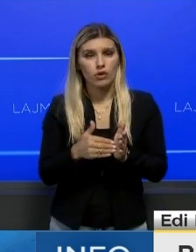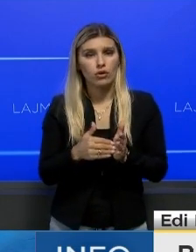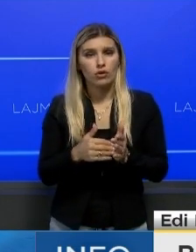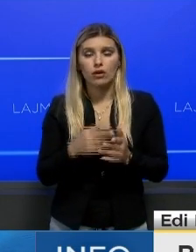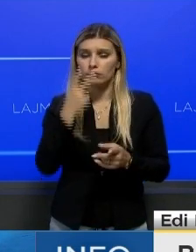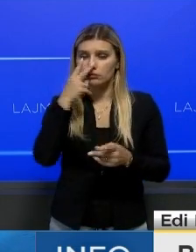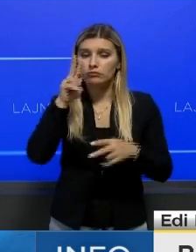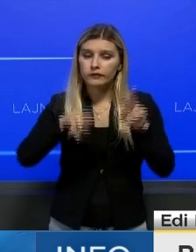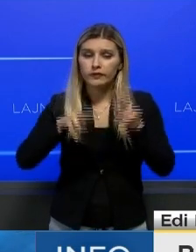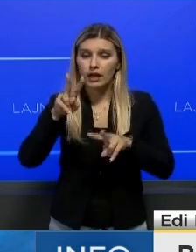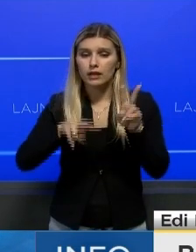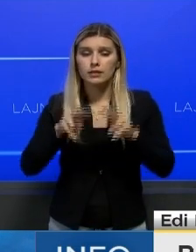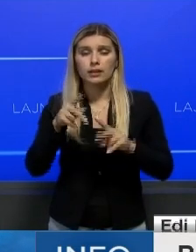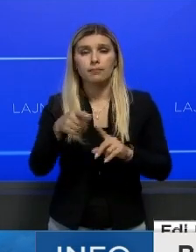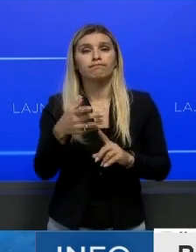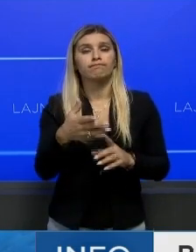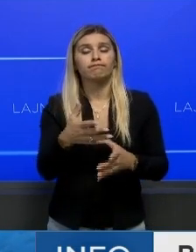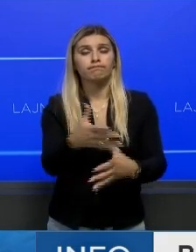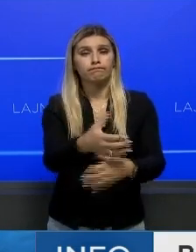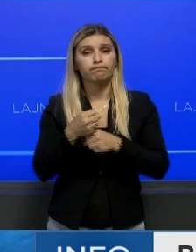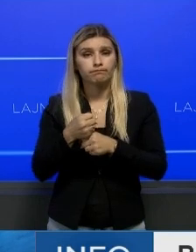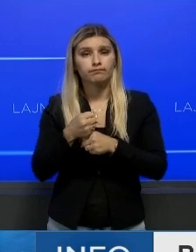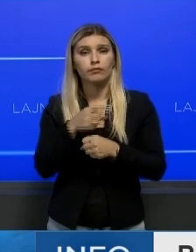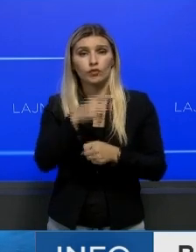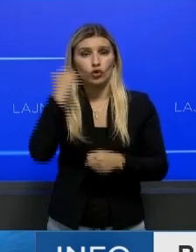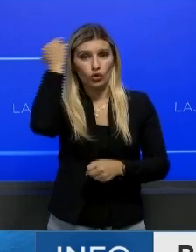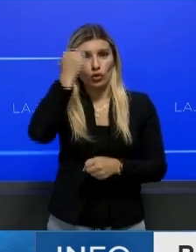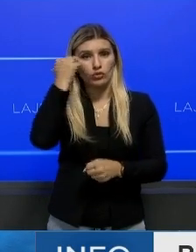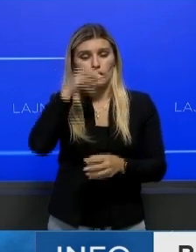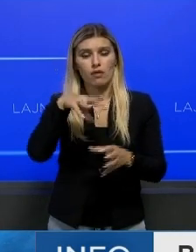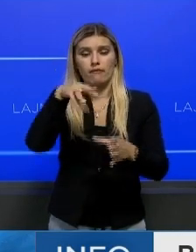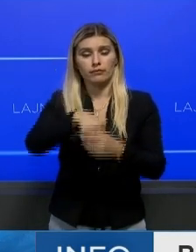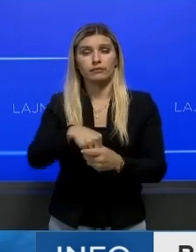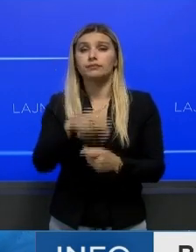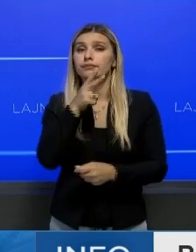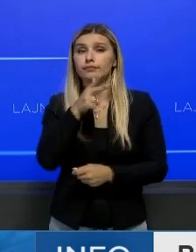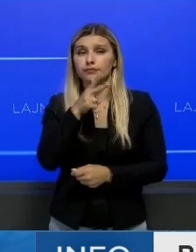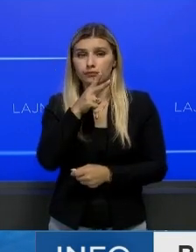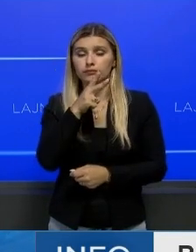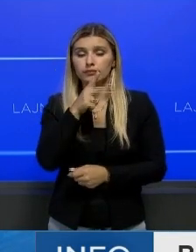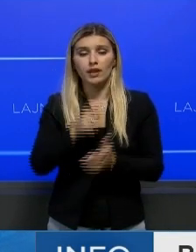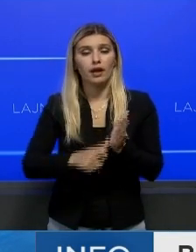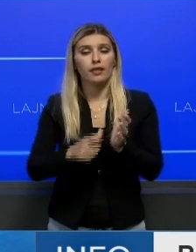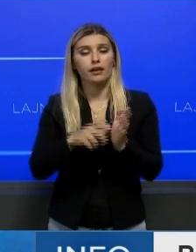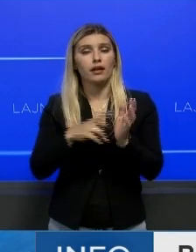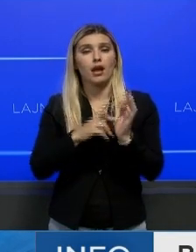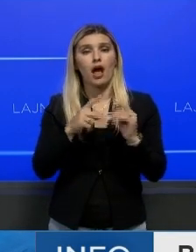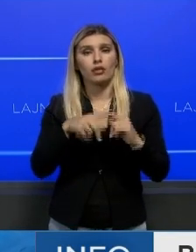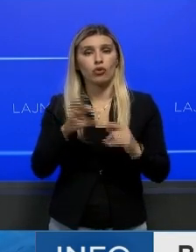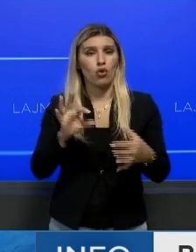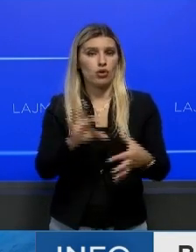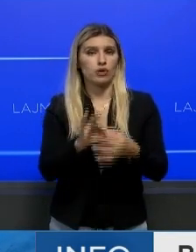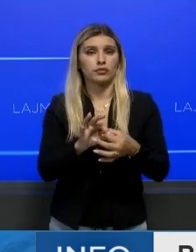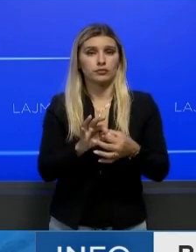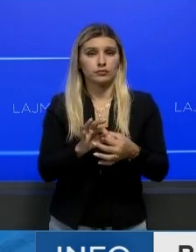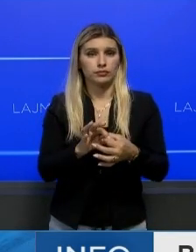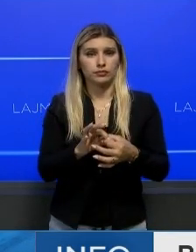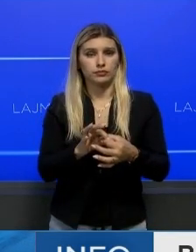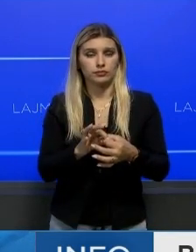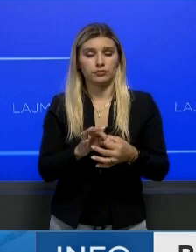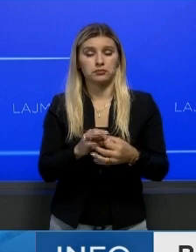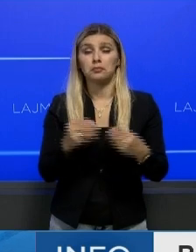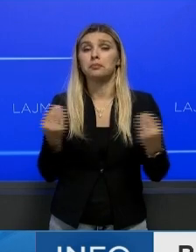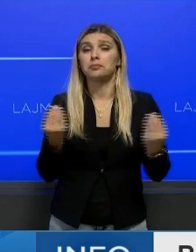konsideruar përfshirjen e Kosovës në partneritetin përpache,